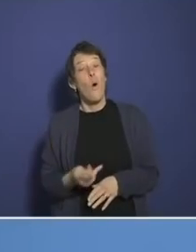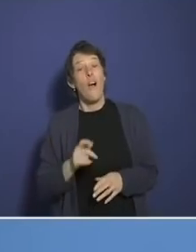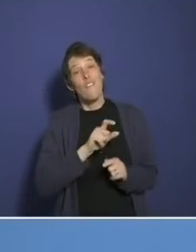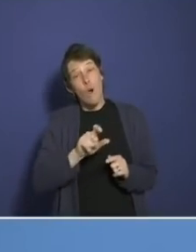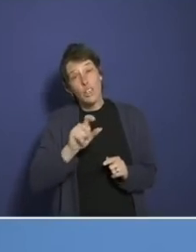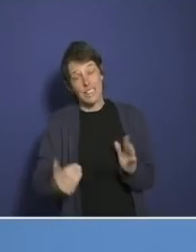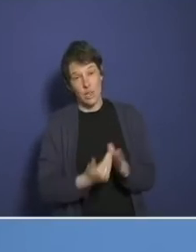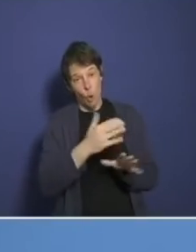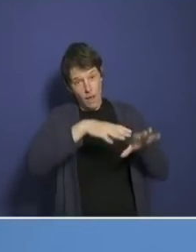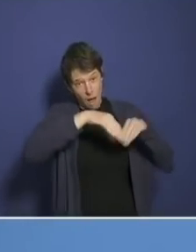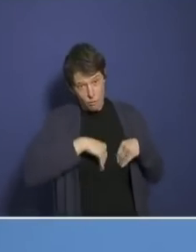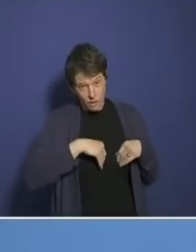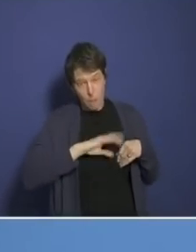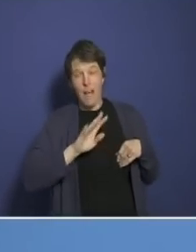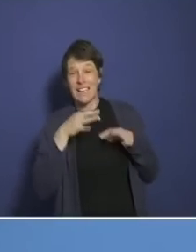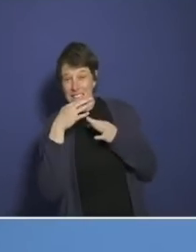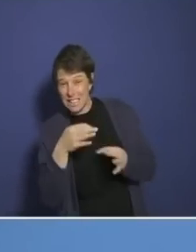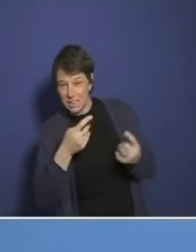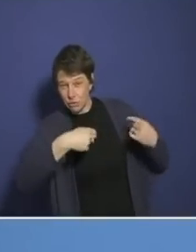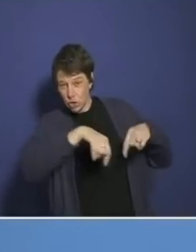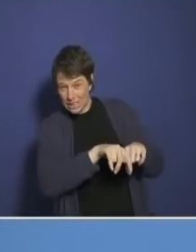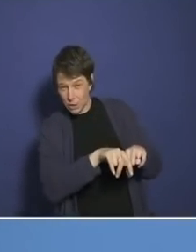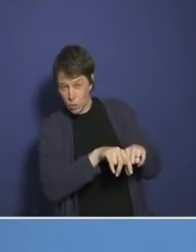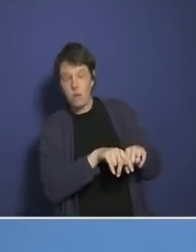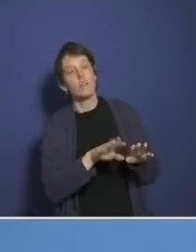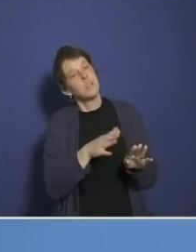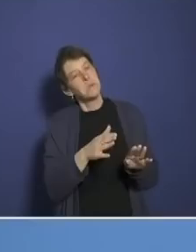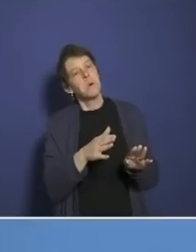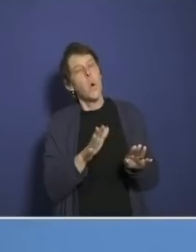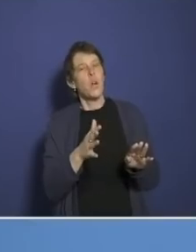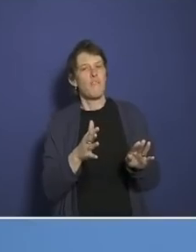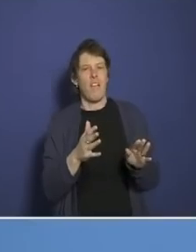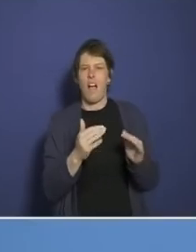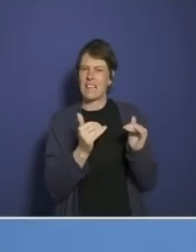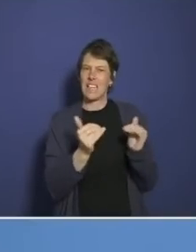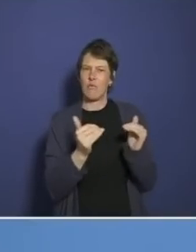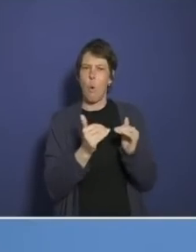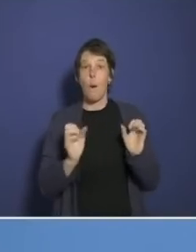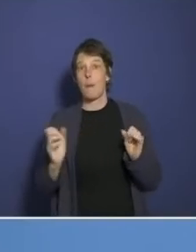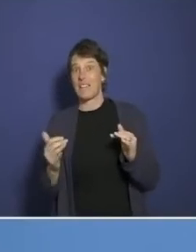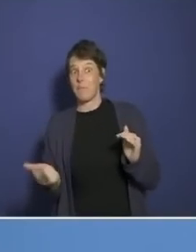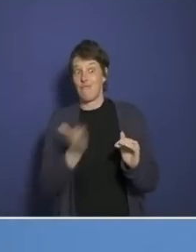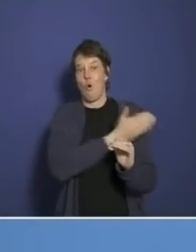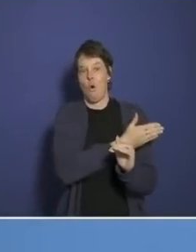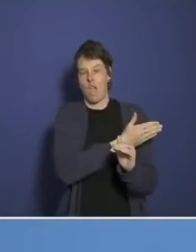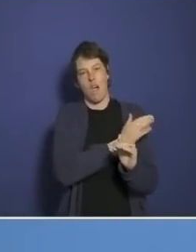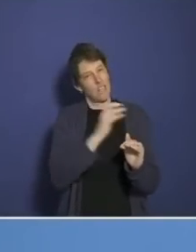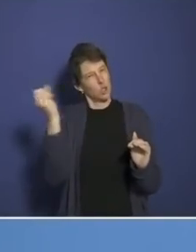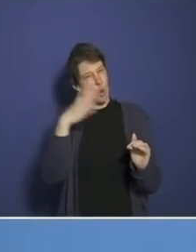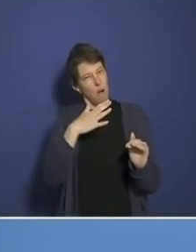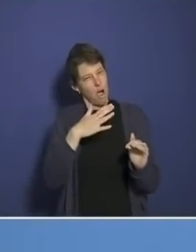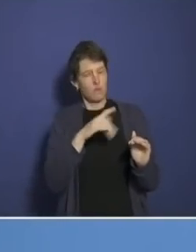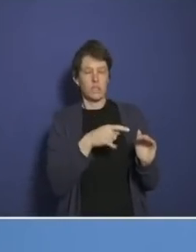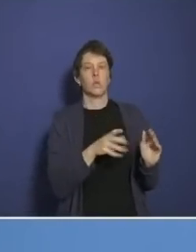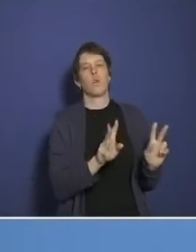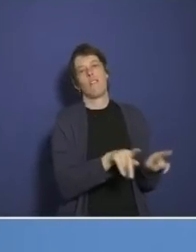Atemwegsinfektionen auf die Intensivstationen haben wir fast schon das niedrige Niveau erreicht, das wir vor der Pandemie im Sommer gesehen haben.